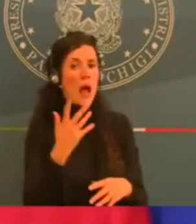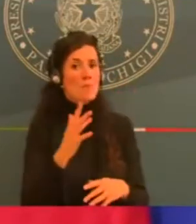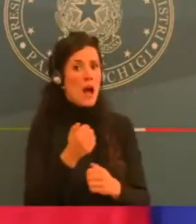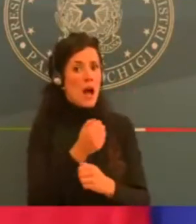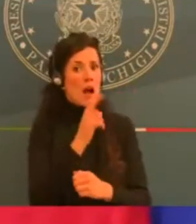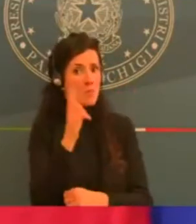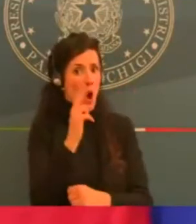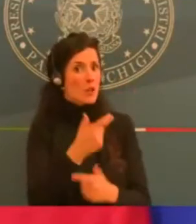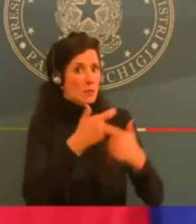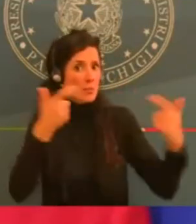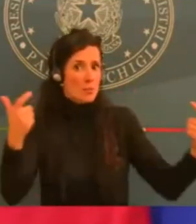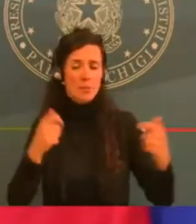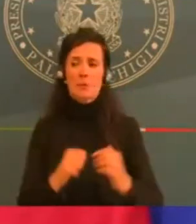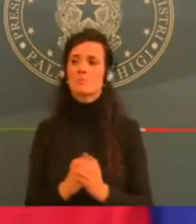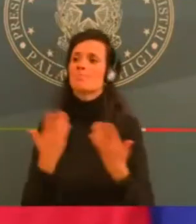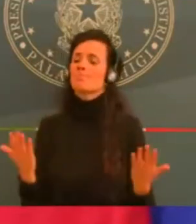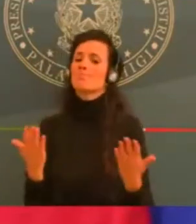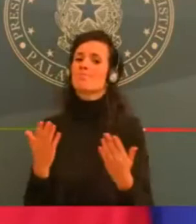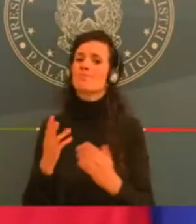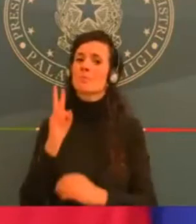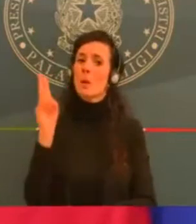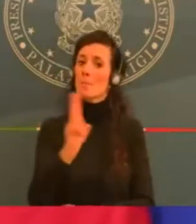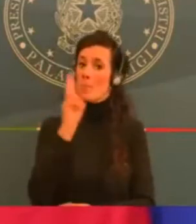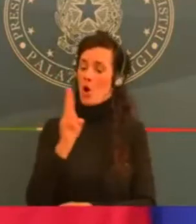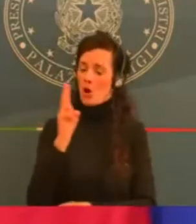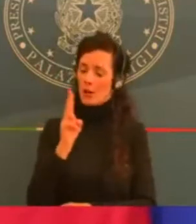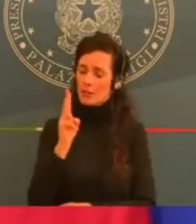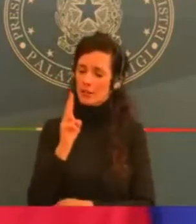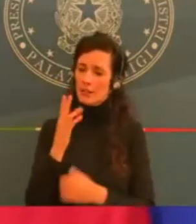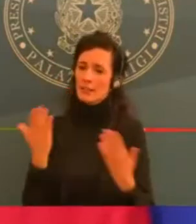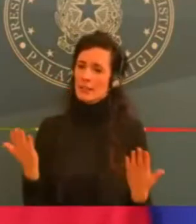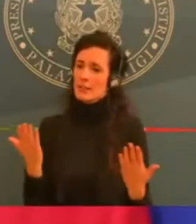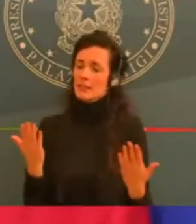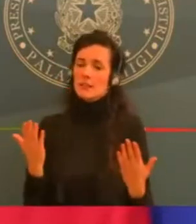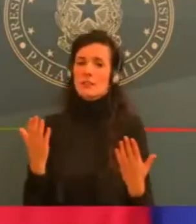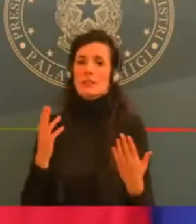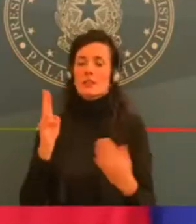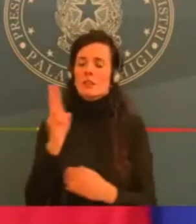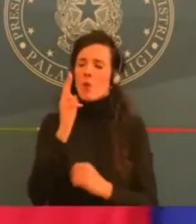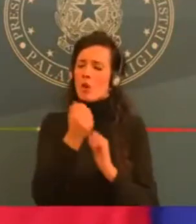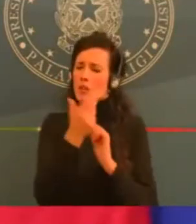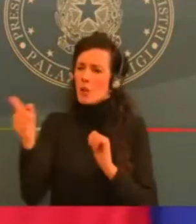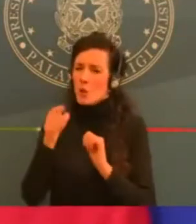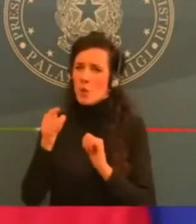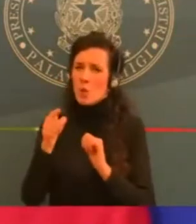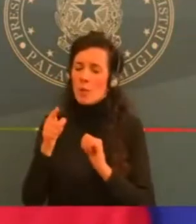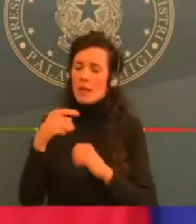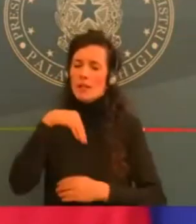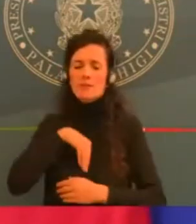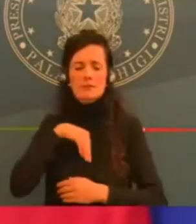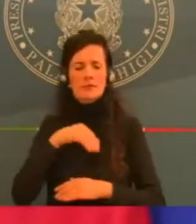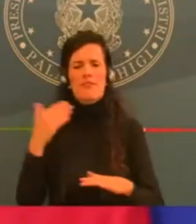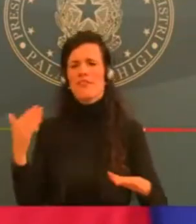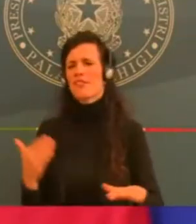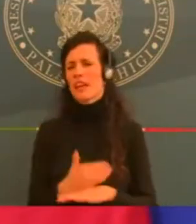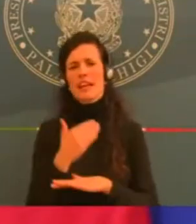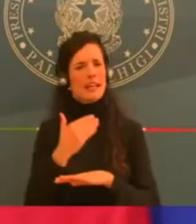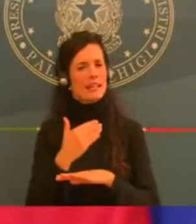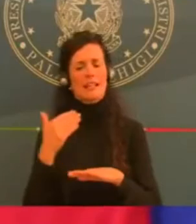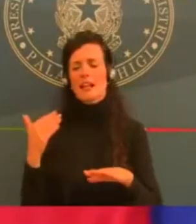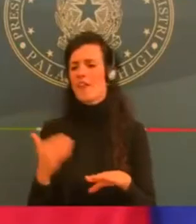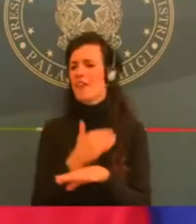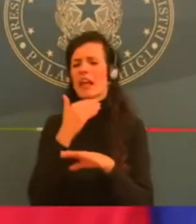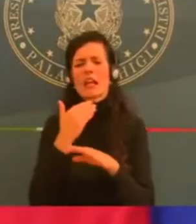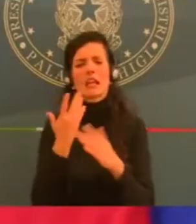nazionale per tutti gli anni a venire. Lo sono già adesso, ovviamente. In ragione dell'alto numero dei decessi,